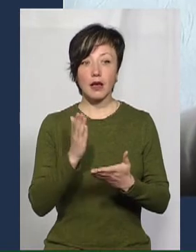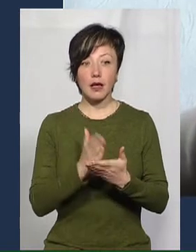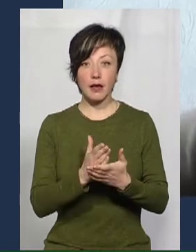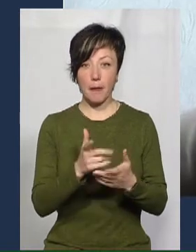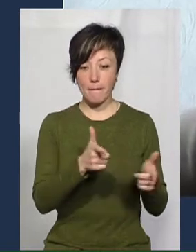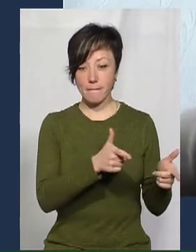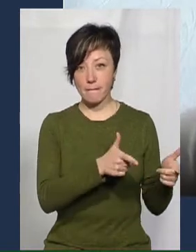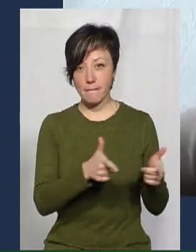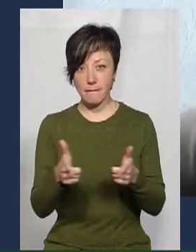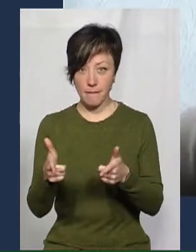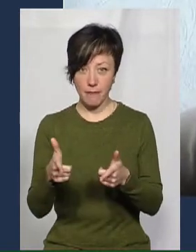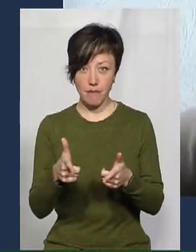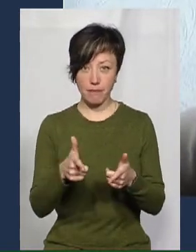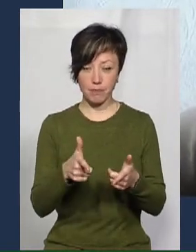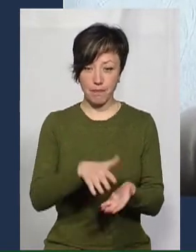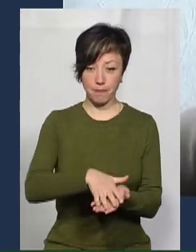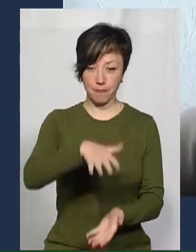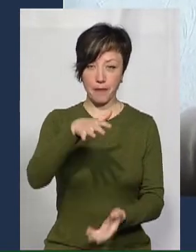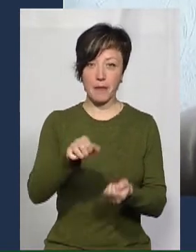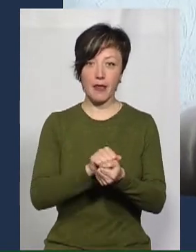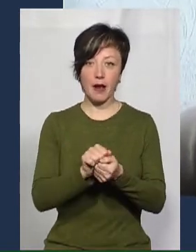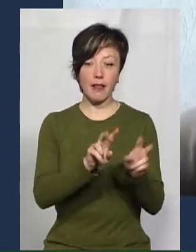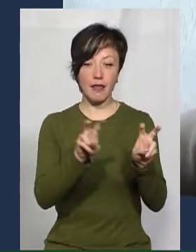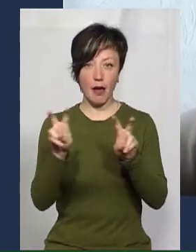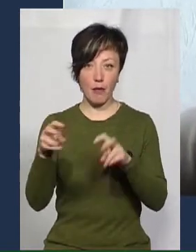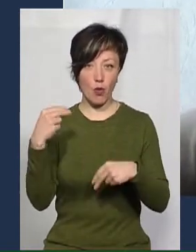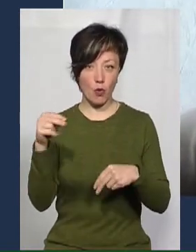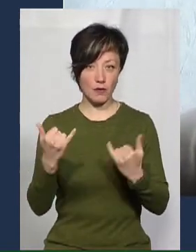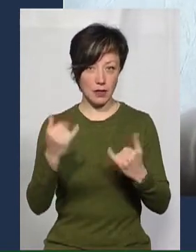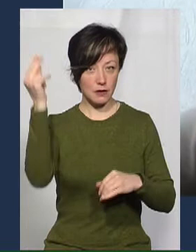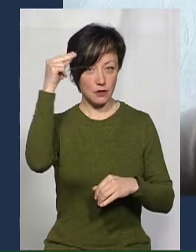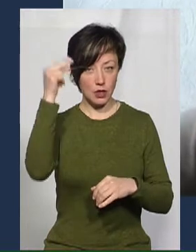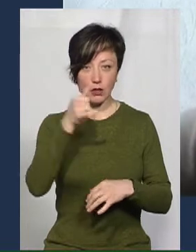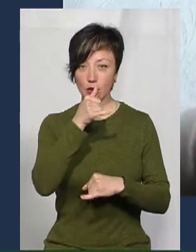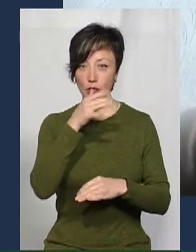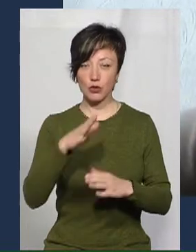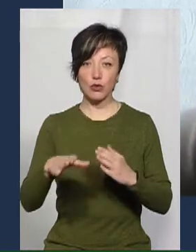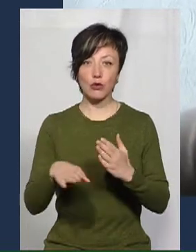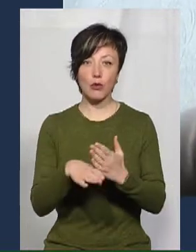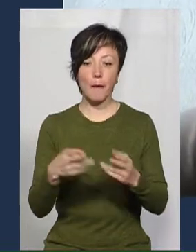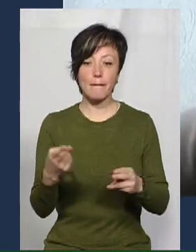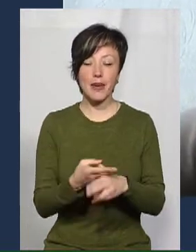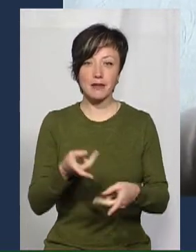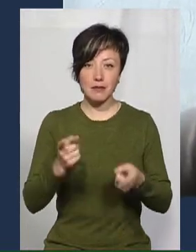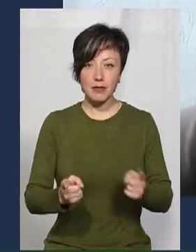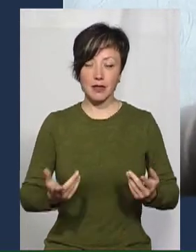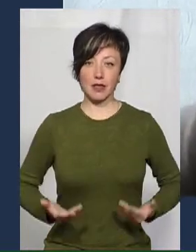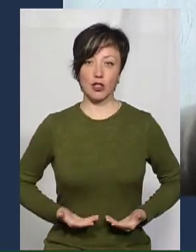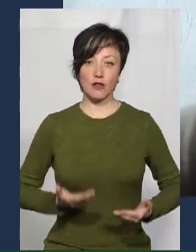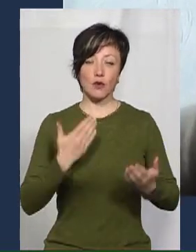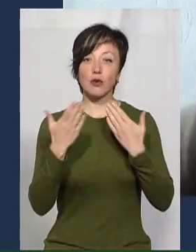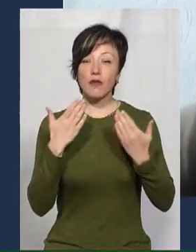заготована по темах уроків, які ми маємо зараз проходити, вона не може допомогти без живого спілкування. Тому